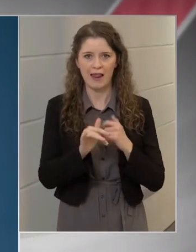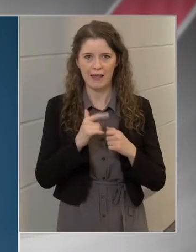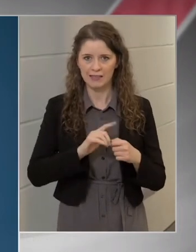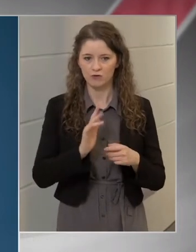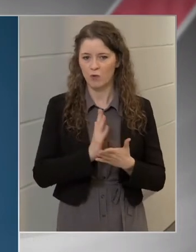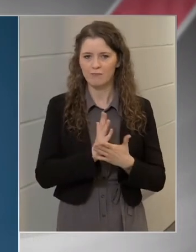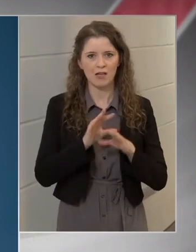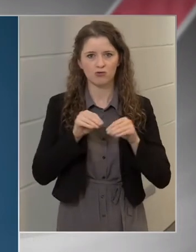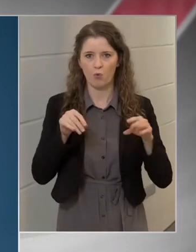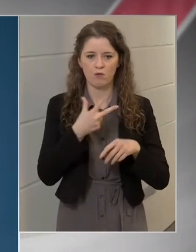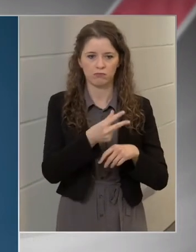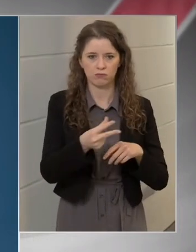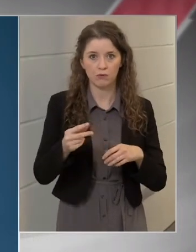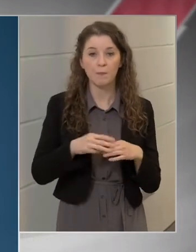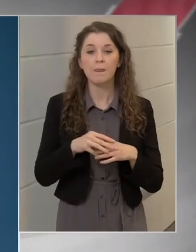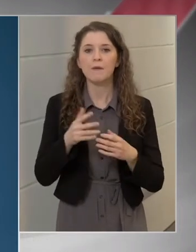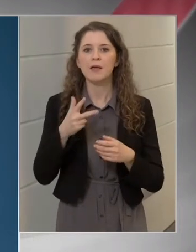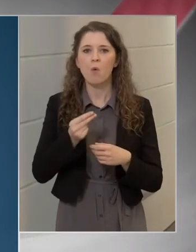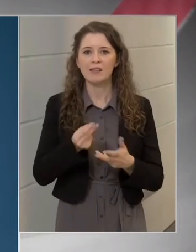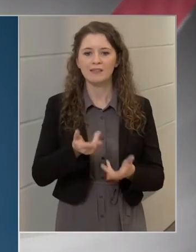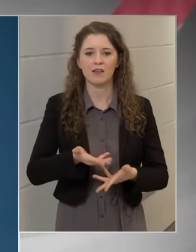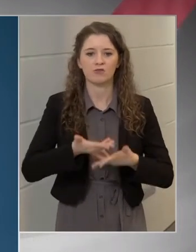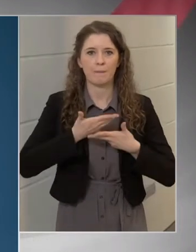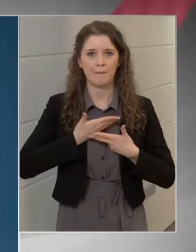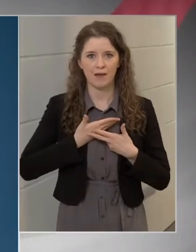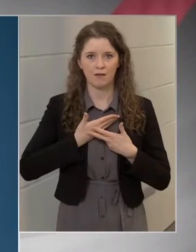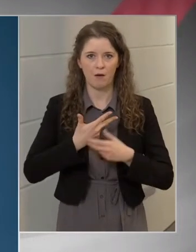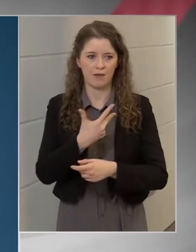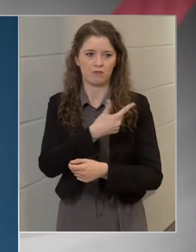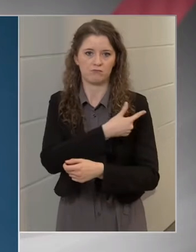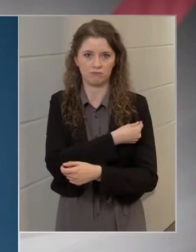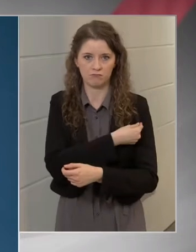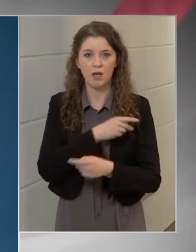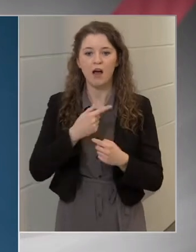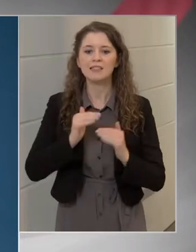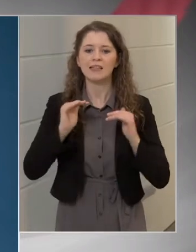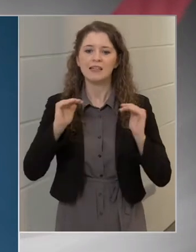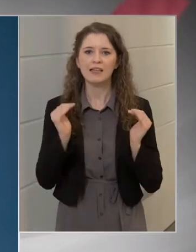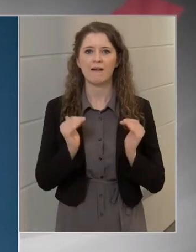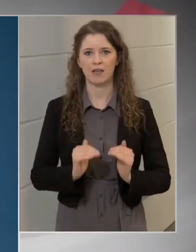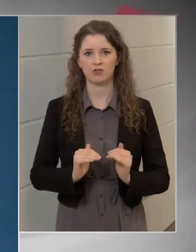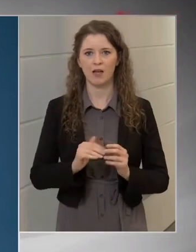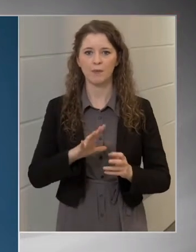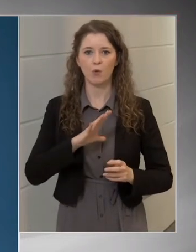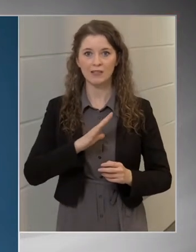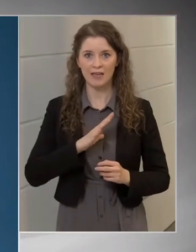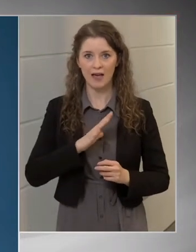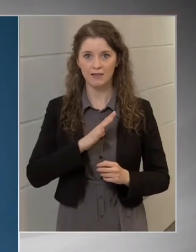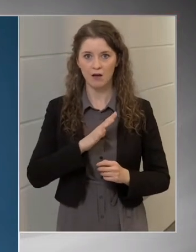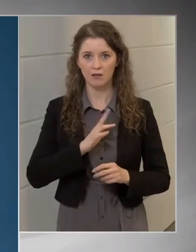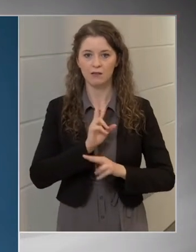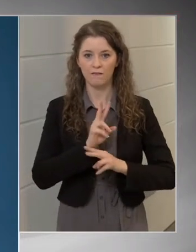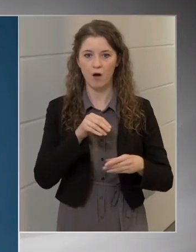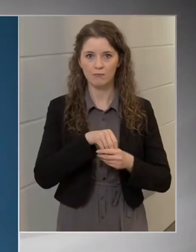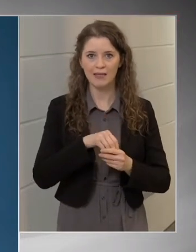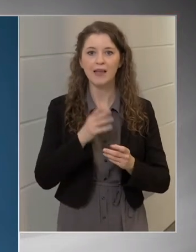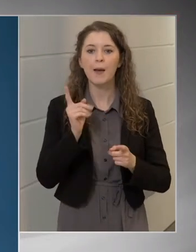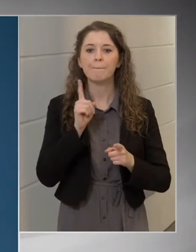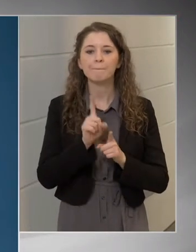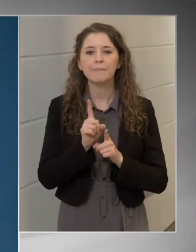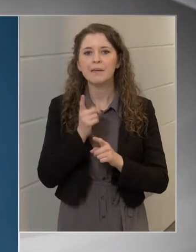oltás felvétele lényegesen kisebb kockázatot hordoz, mint annak az elmaradása.